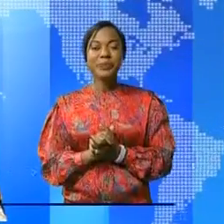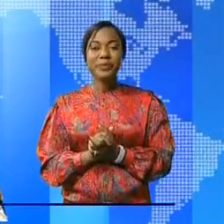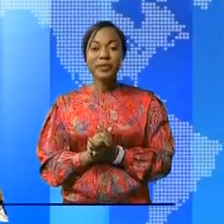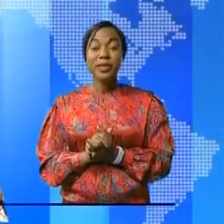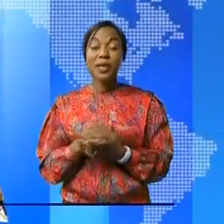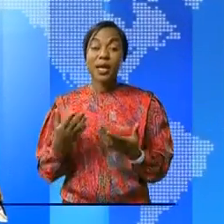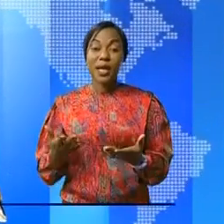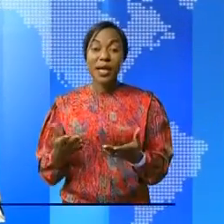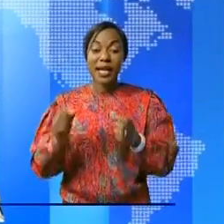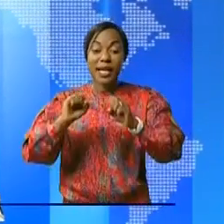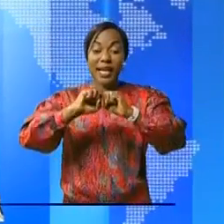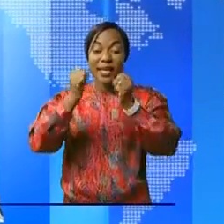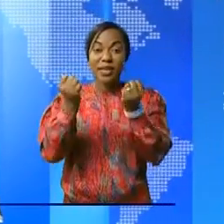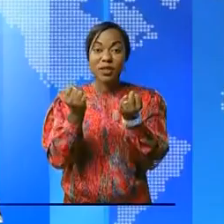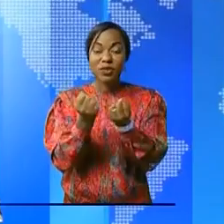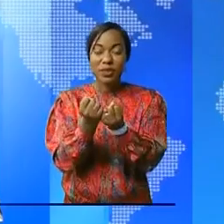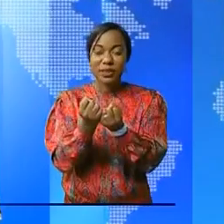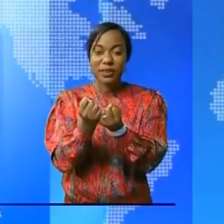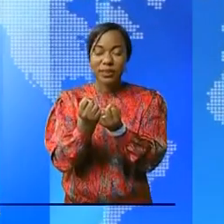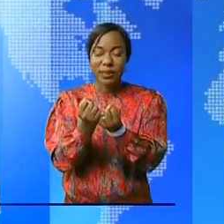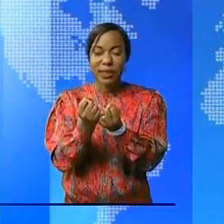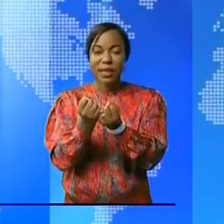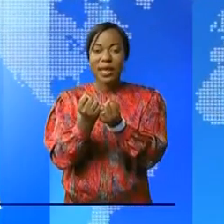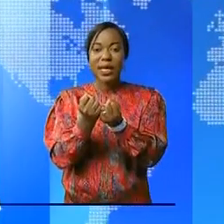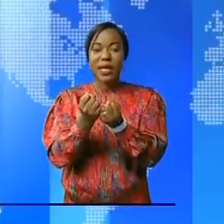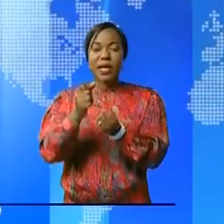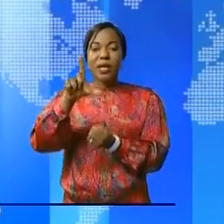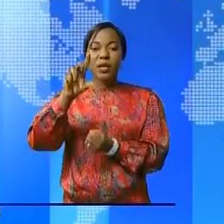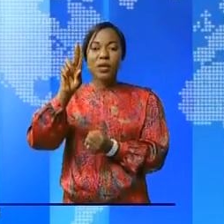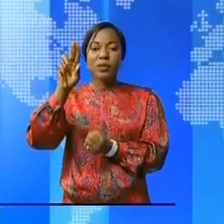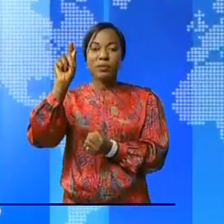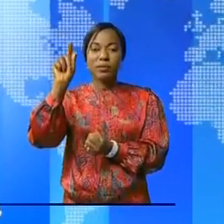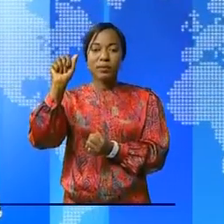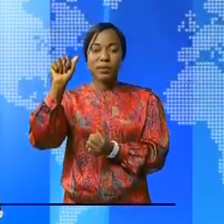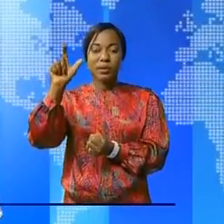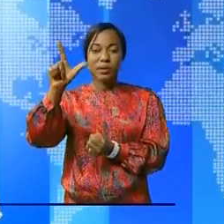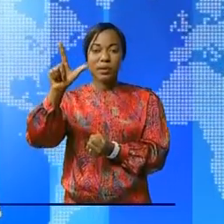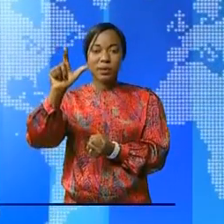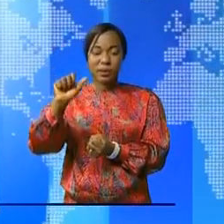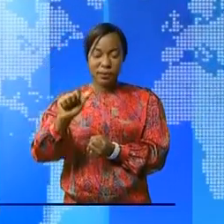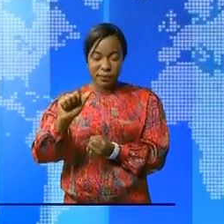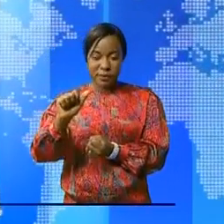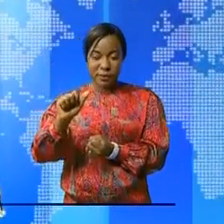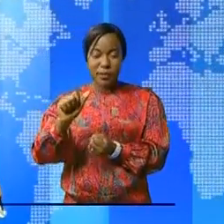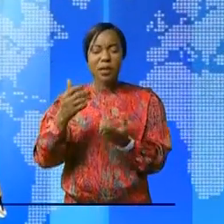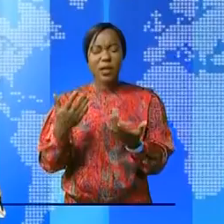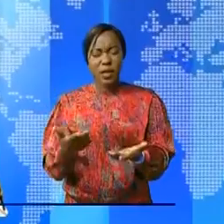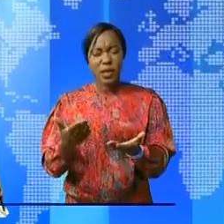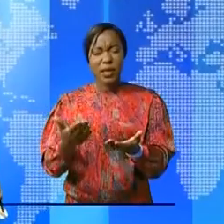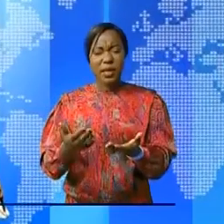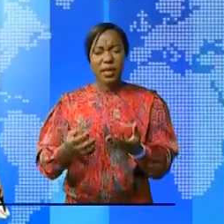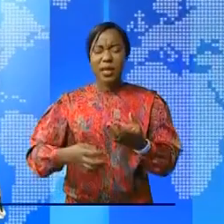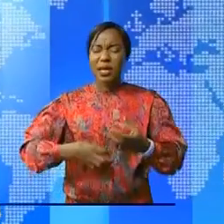cimenterie de l'Ukaya, après le beau temps, n'est plus que l'ombre d'elle-même. Son comité de gestion plaide pour une subvention